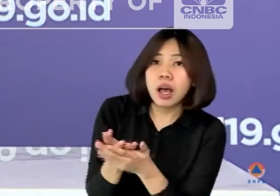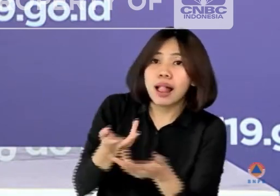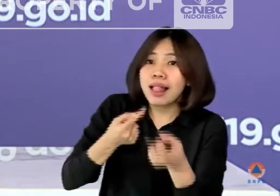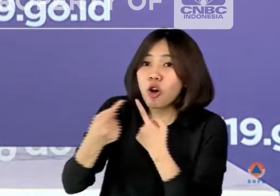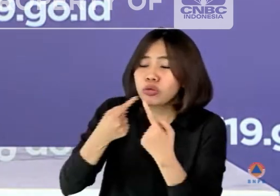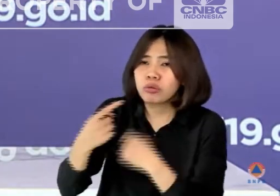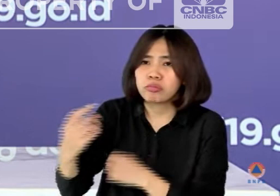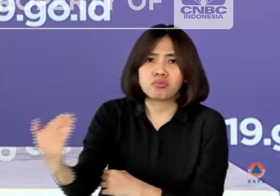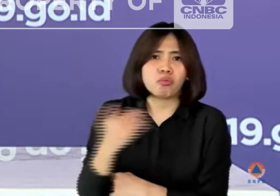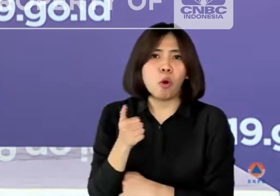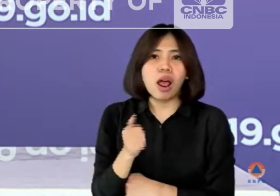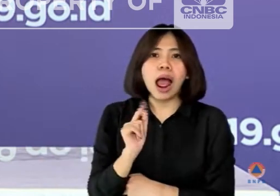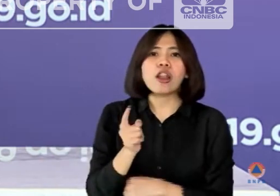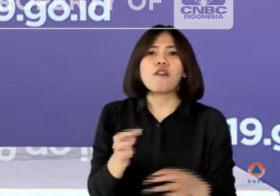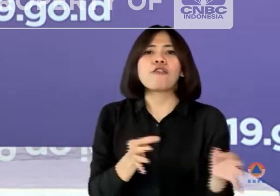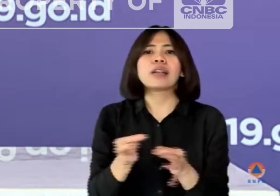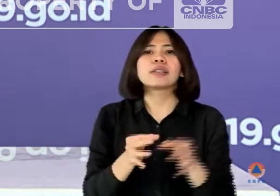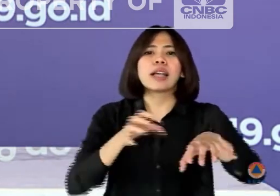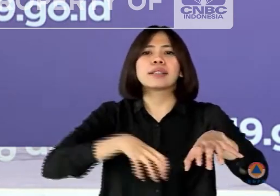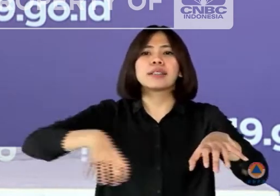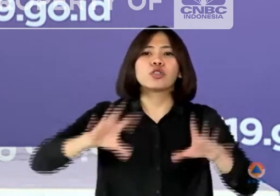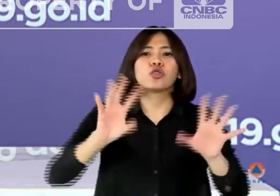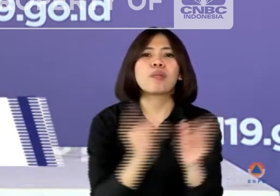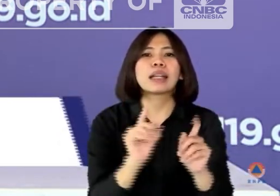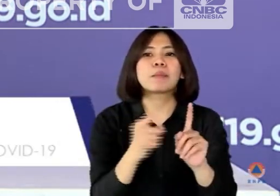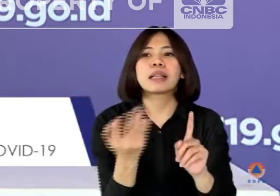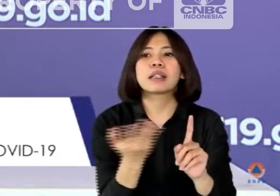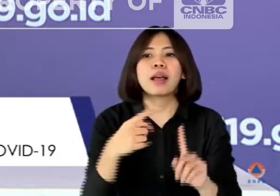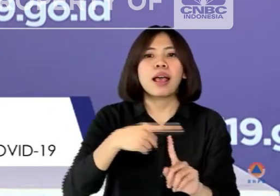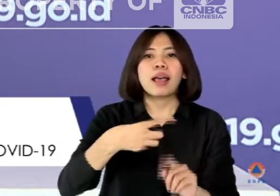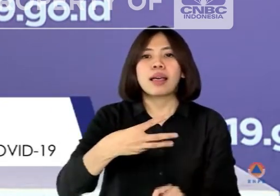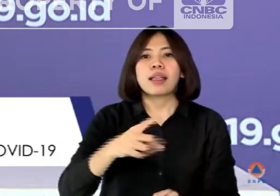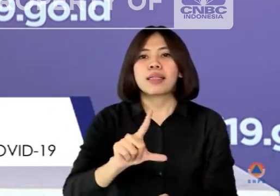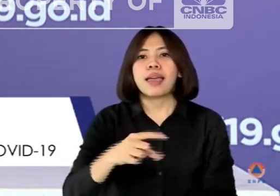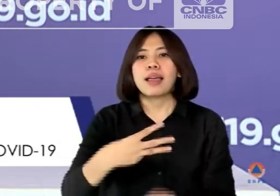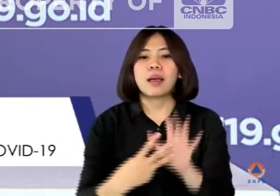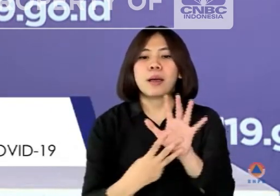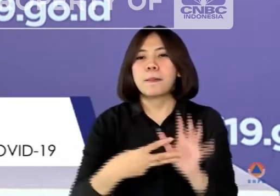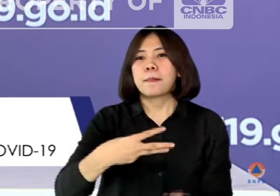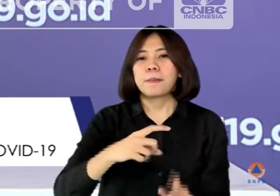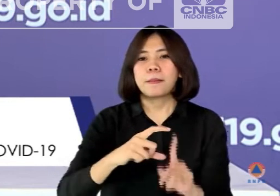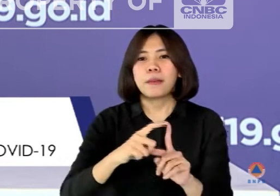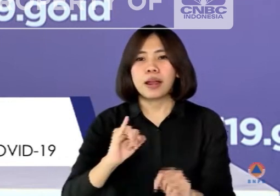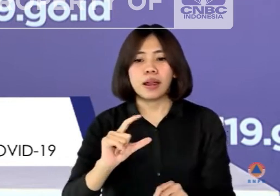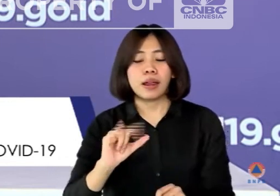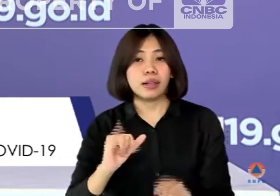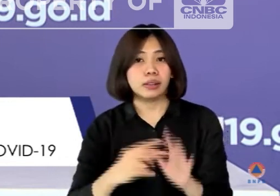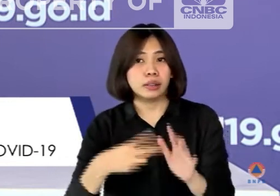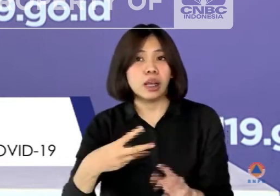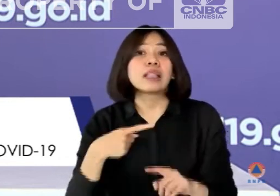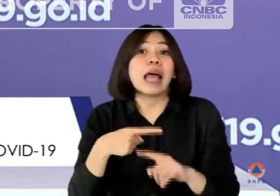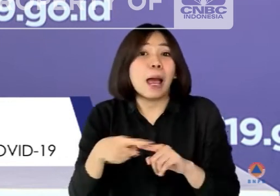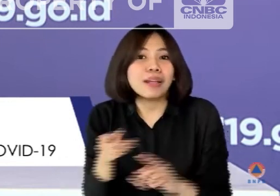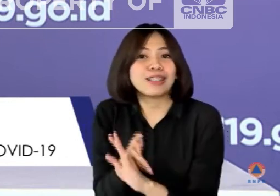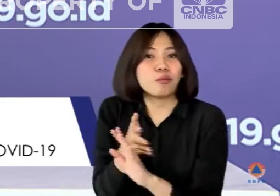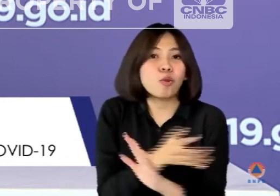melalui 11 fasilitas telemedicine. Layanan ini dapat dimanfaatkan setelah pasien melakukan